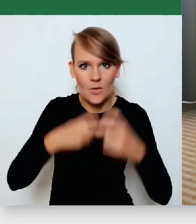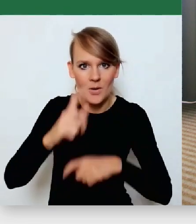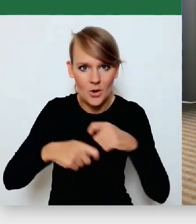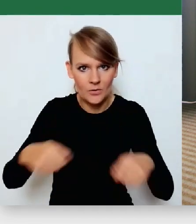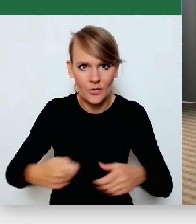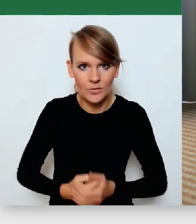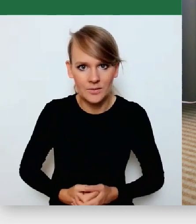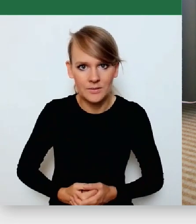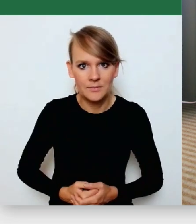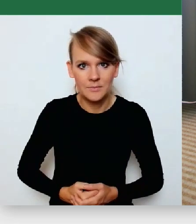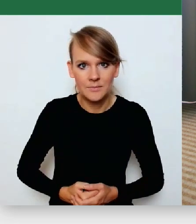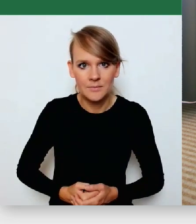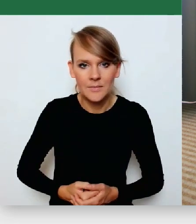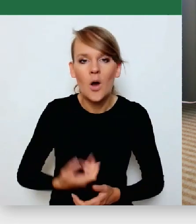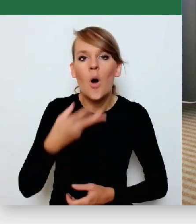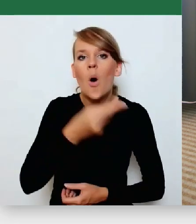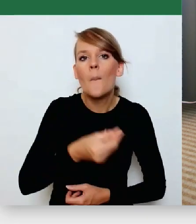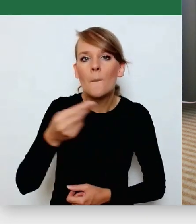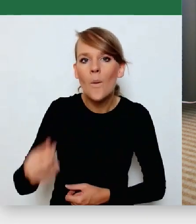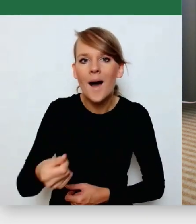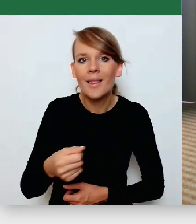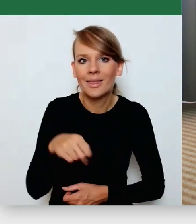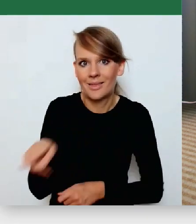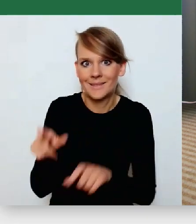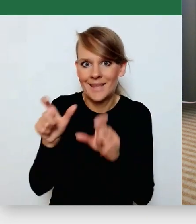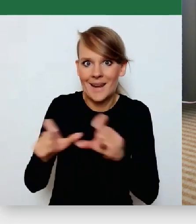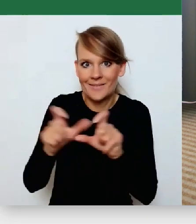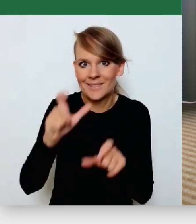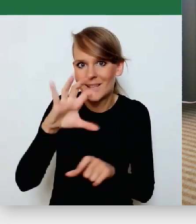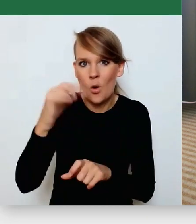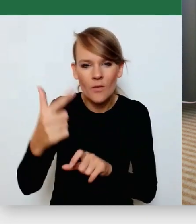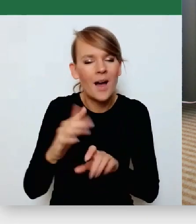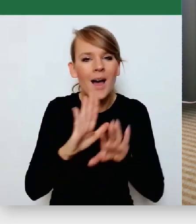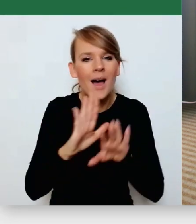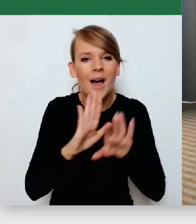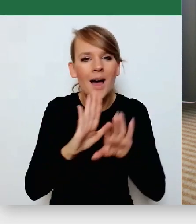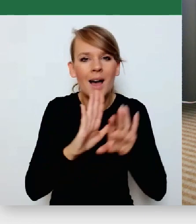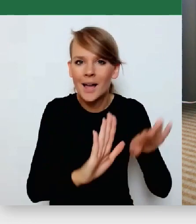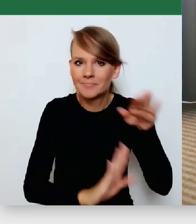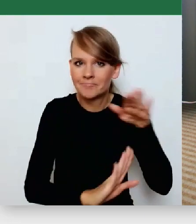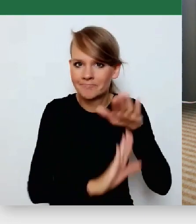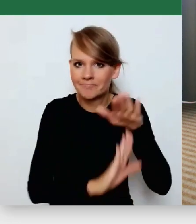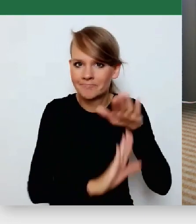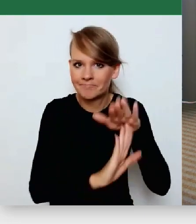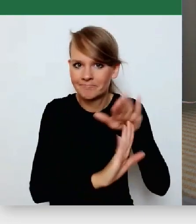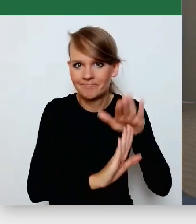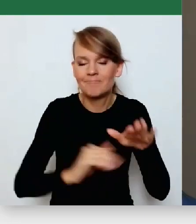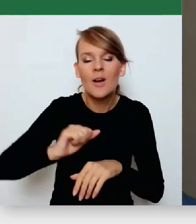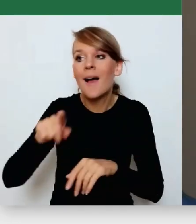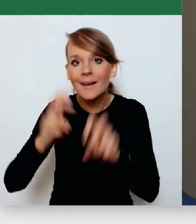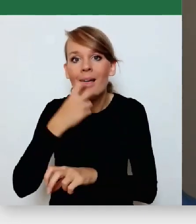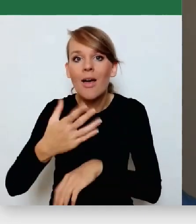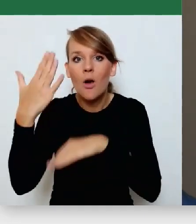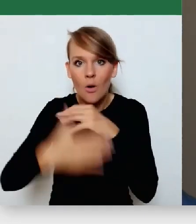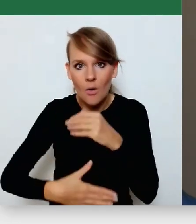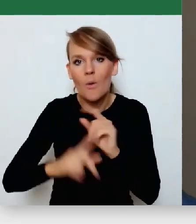Zamrożenie opłat z tytułu certyfikatów CO2 na czas, kiedy minie nam kryzys energetyczny. I w końcu spowodowanie, żeby